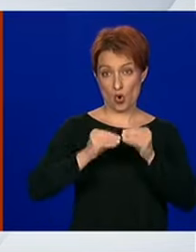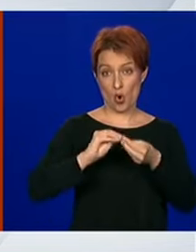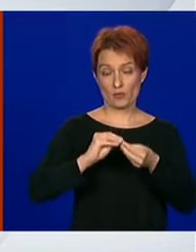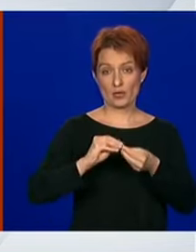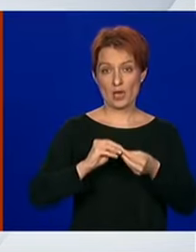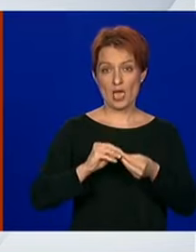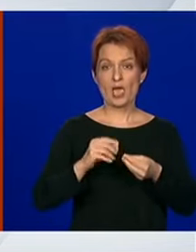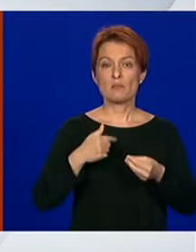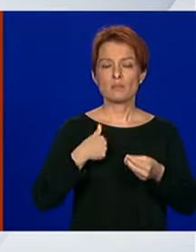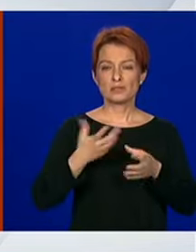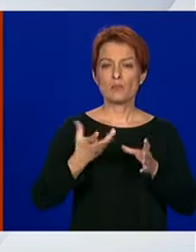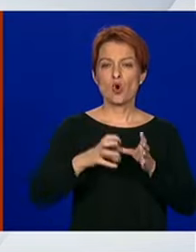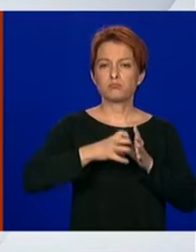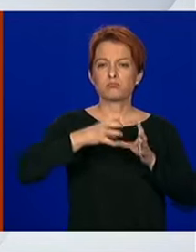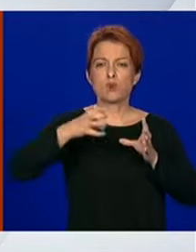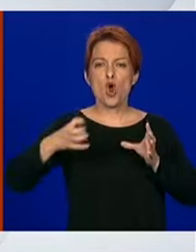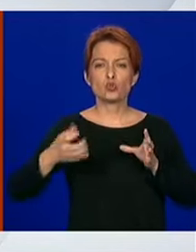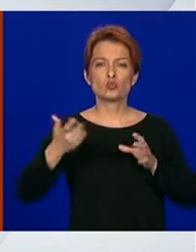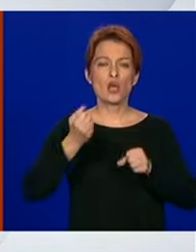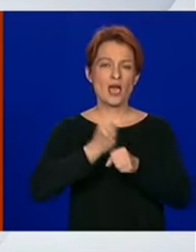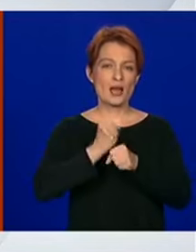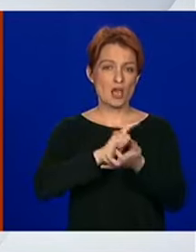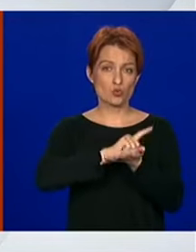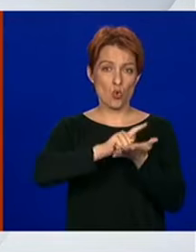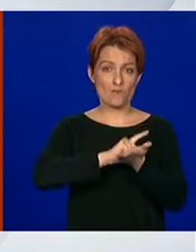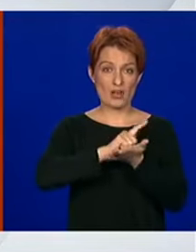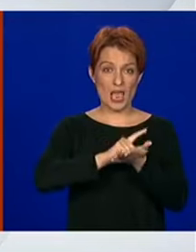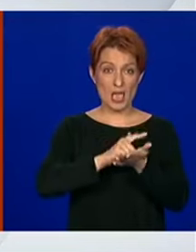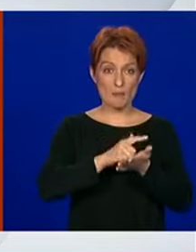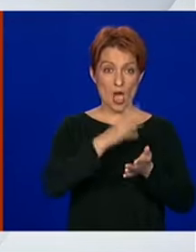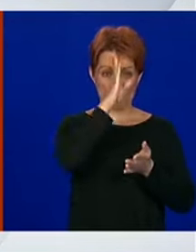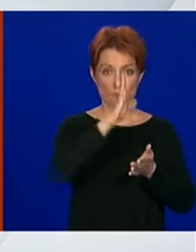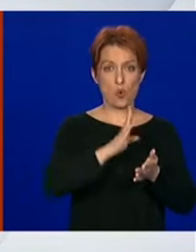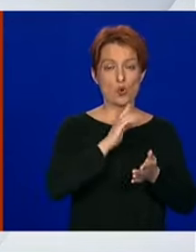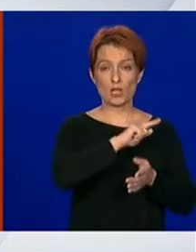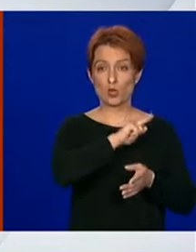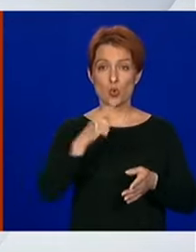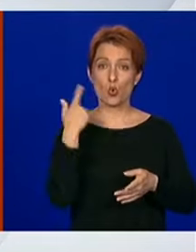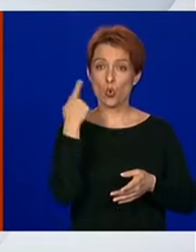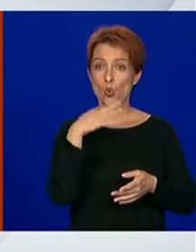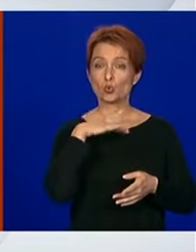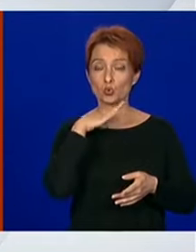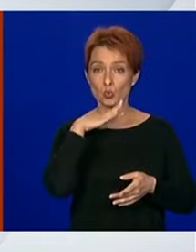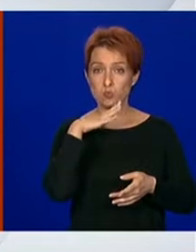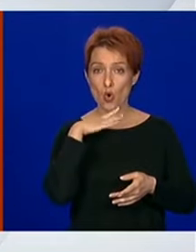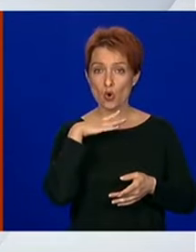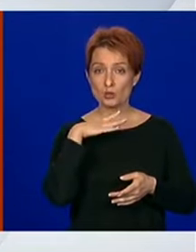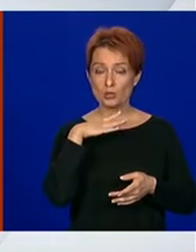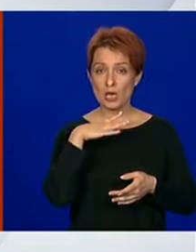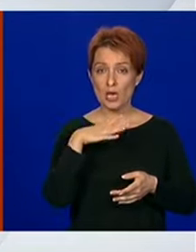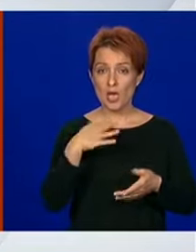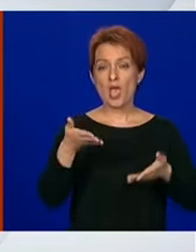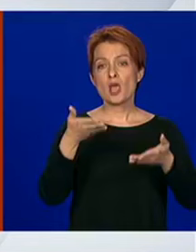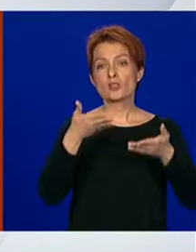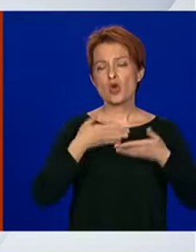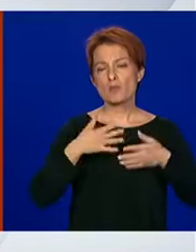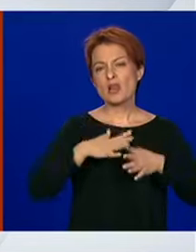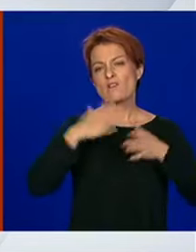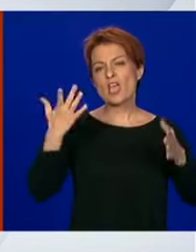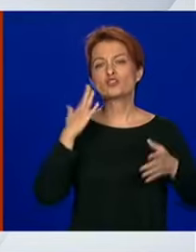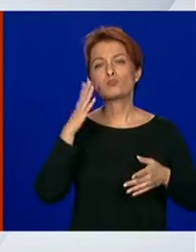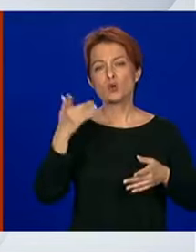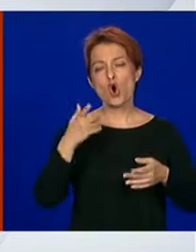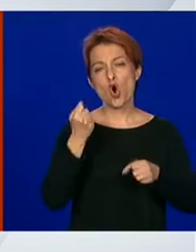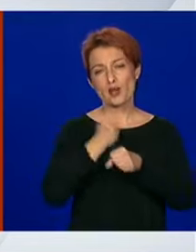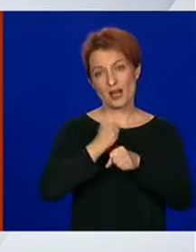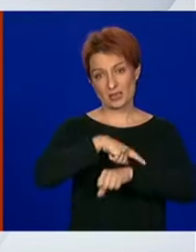prodržavanjem radnog vrijemena kroz tjedan dobili daleko veći broj radnih sati i